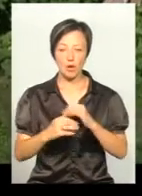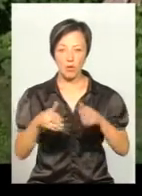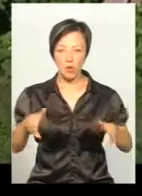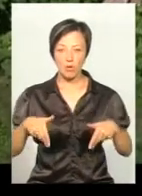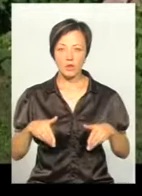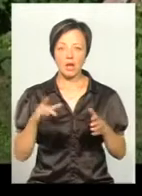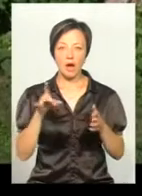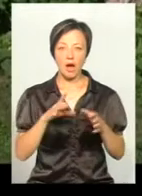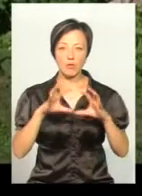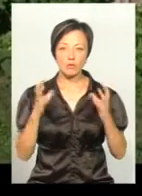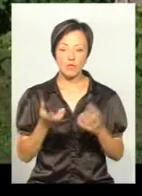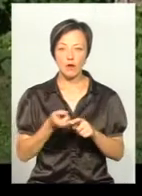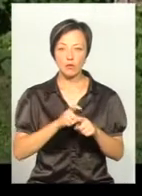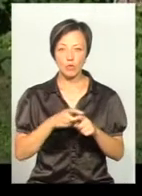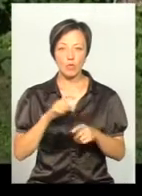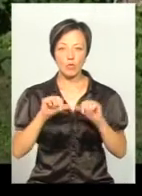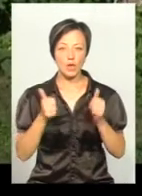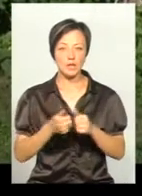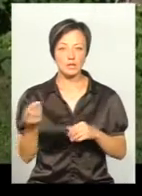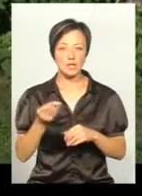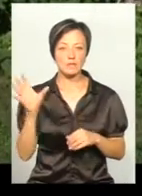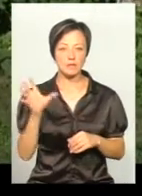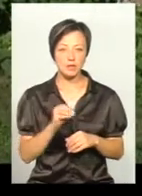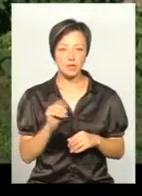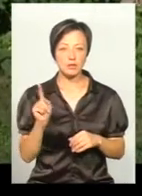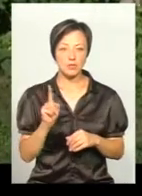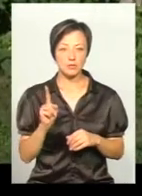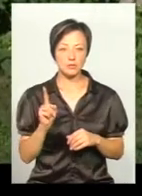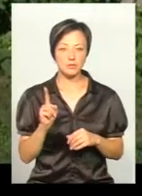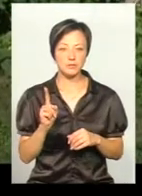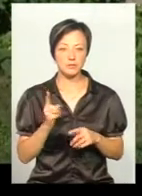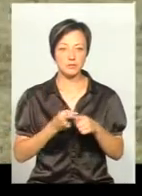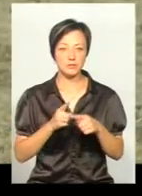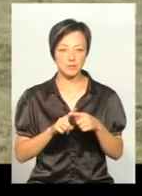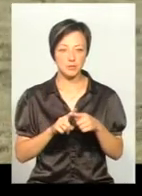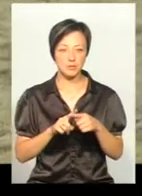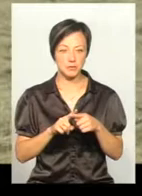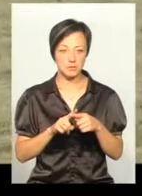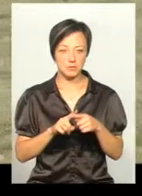гарбузи, і картопля, і буряки, і пшениця – все те, що потрібно в домашньому господарстві.